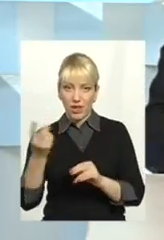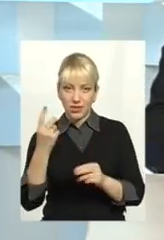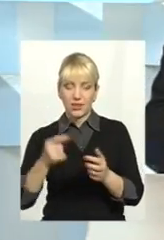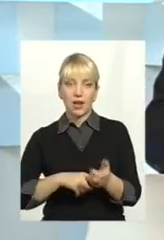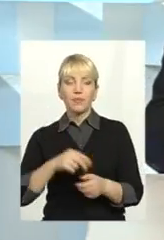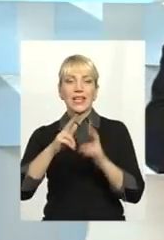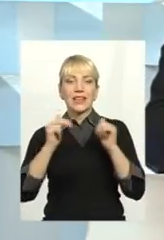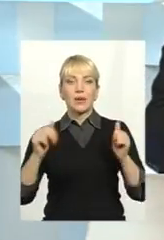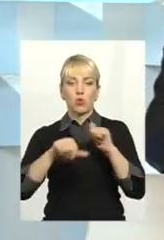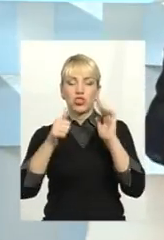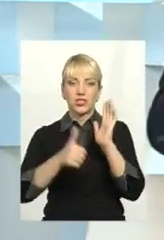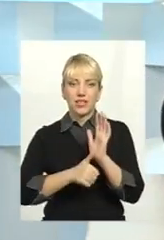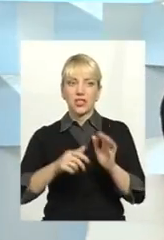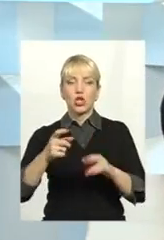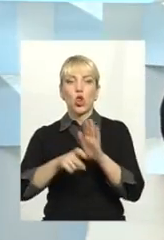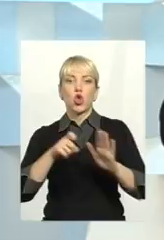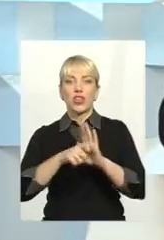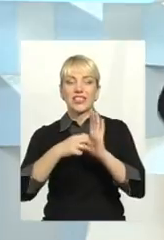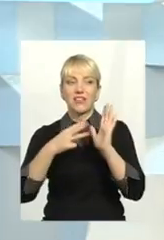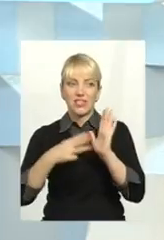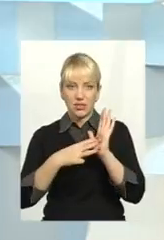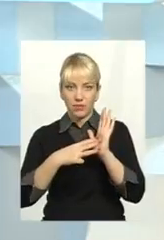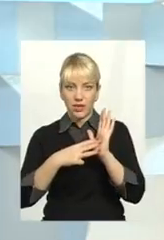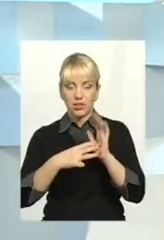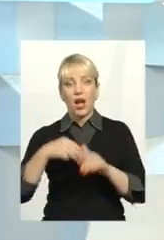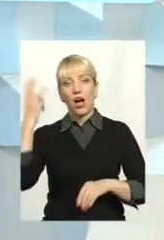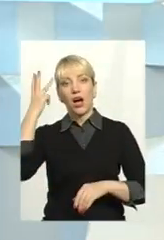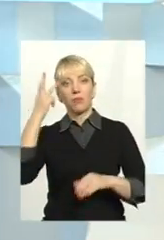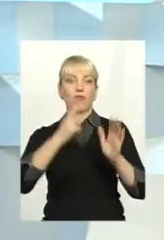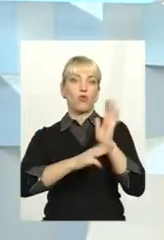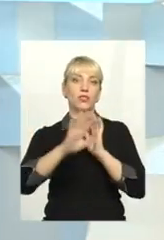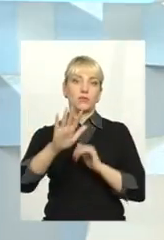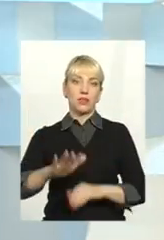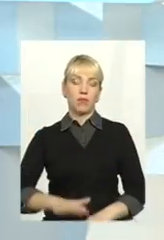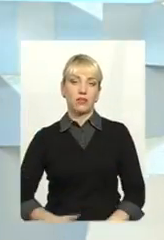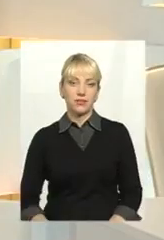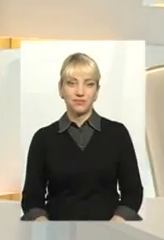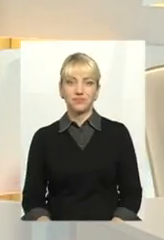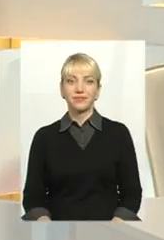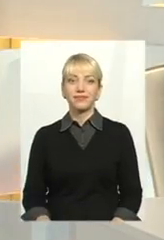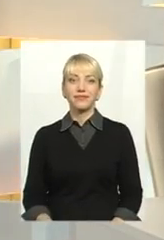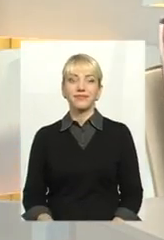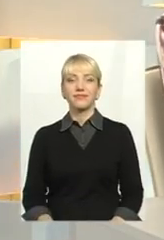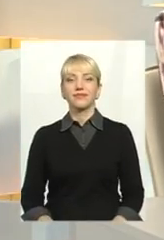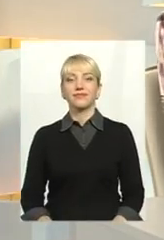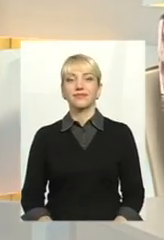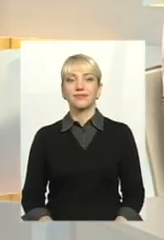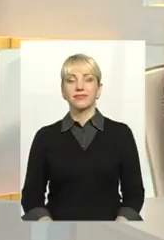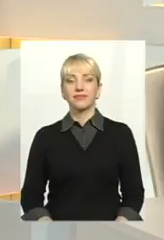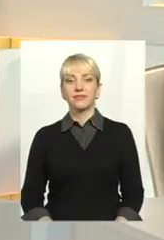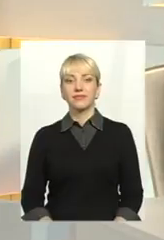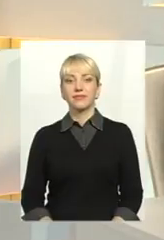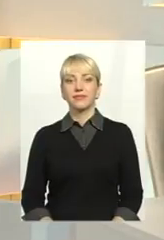16%, в Донецьку 18%. Тобто взагалі бандитський має 85%. 61-90-60. Слухаємо вас. Говоріть, будь ласка.